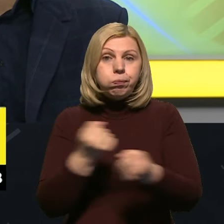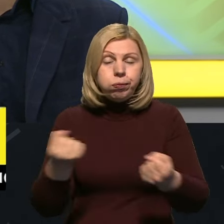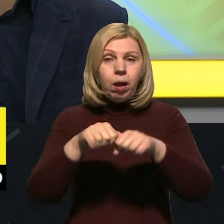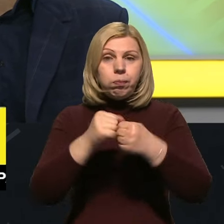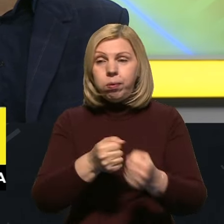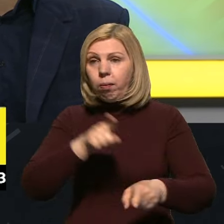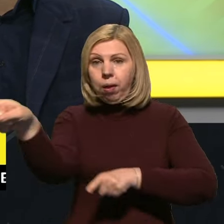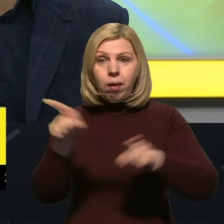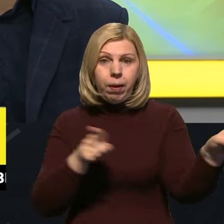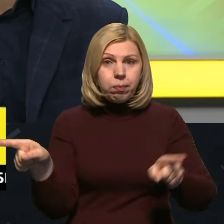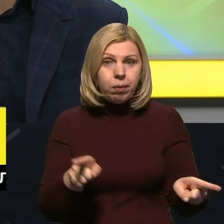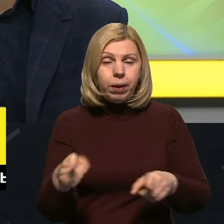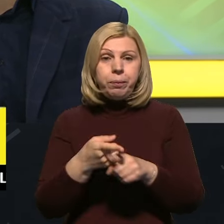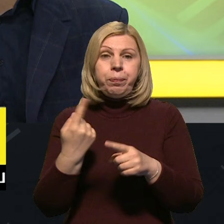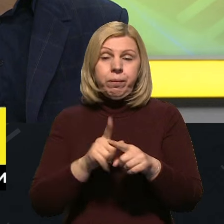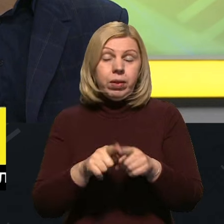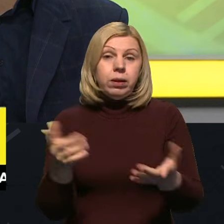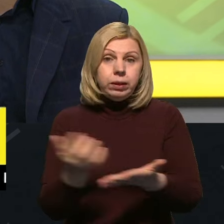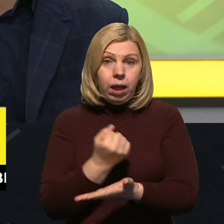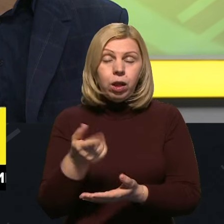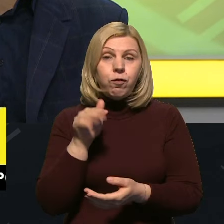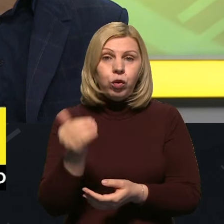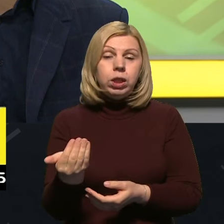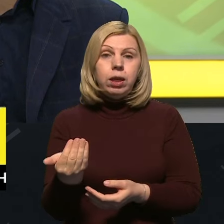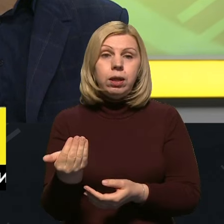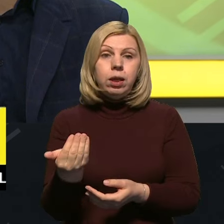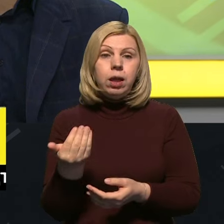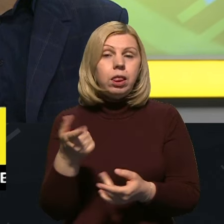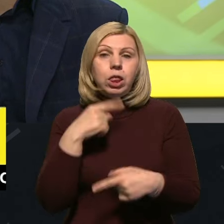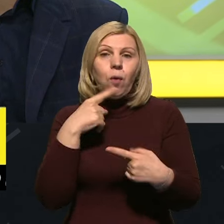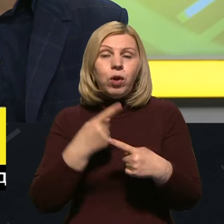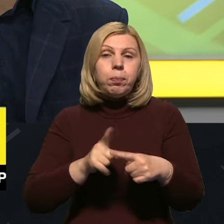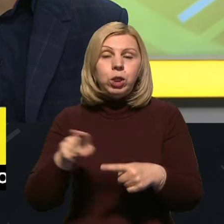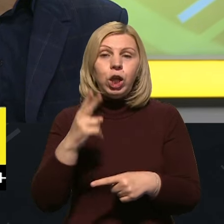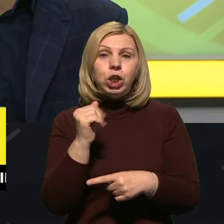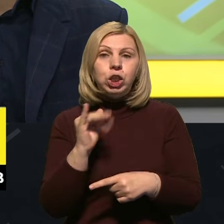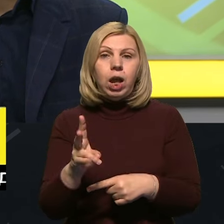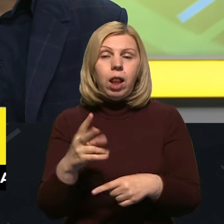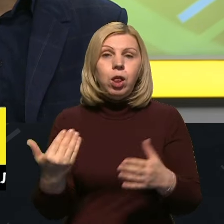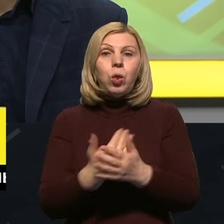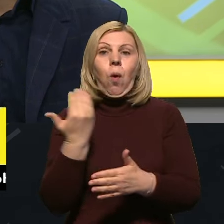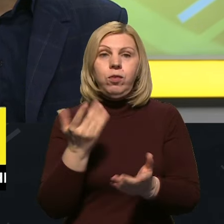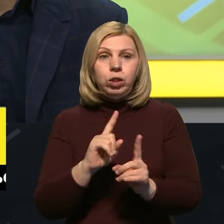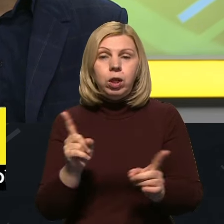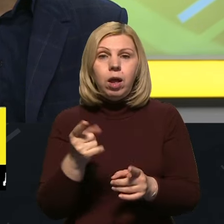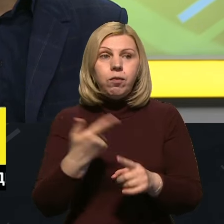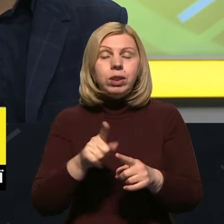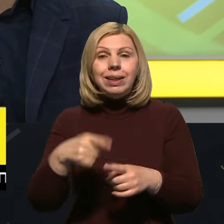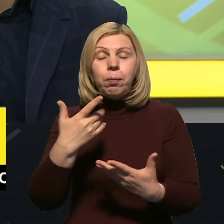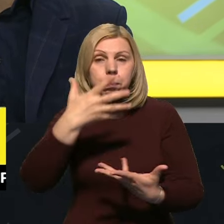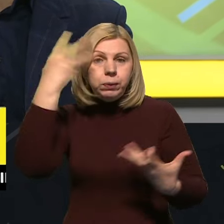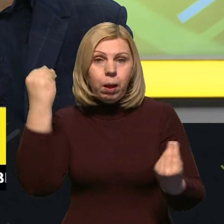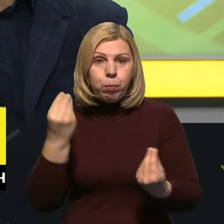бік, стало рутиною, вони вже не говорять про те, що кинжал аналоговнєтний. Вони про це забули.